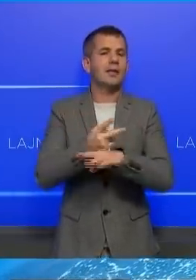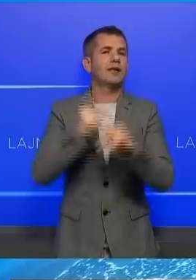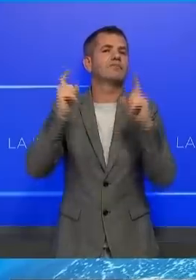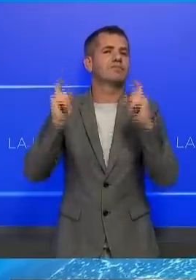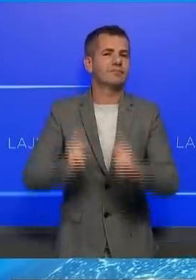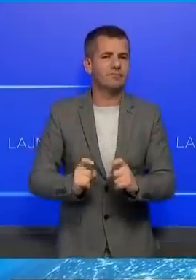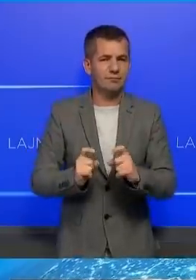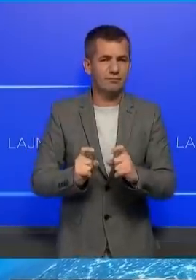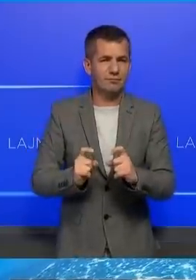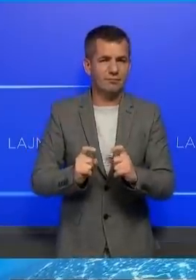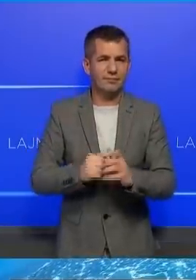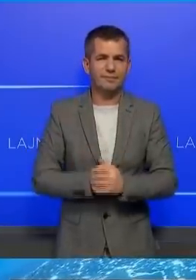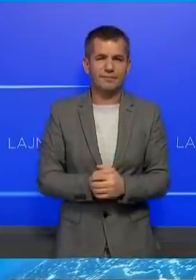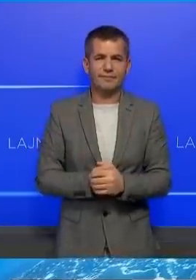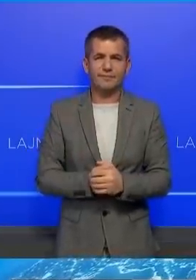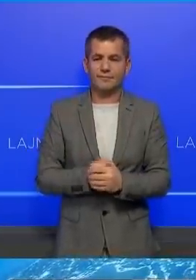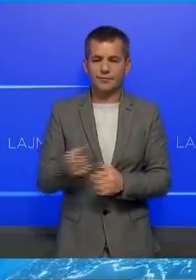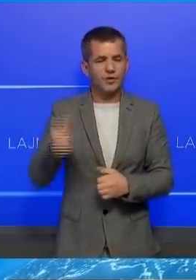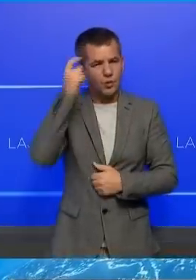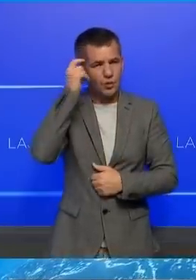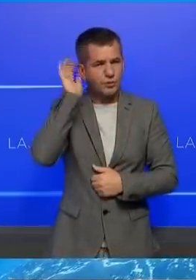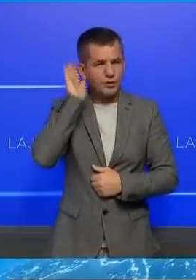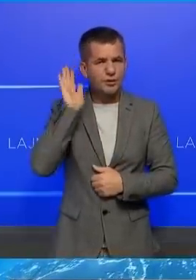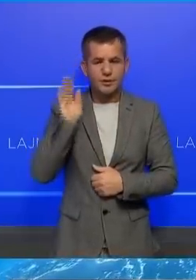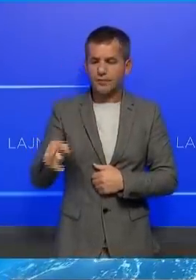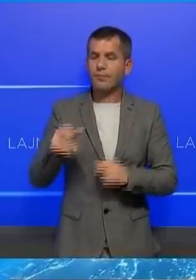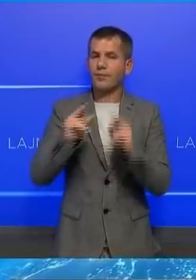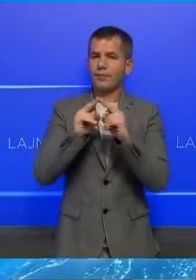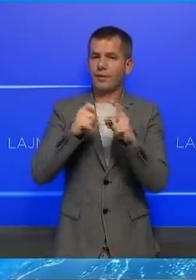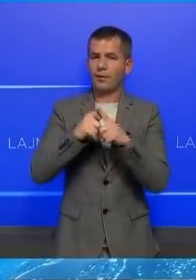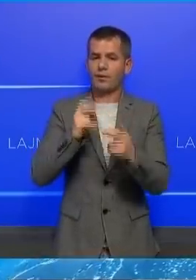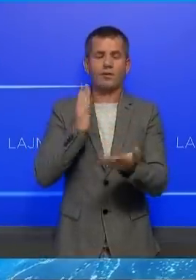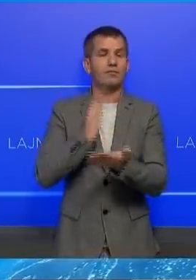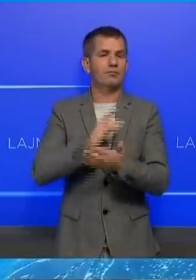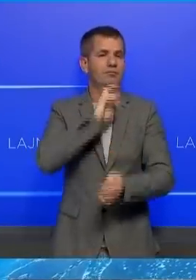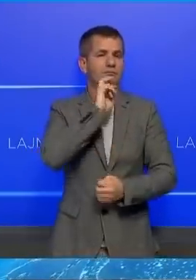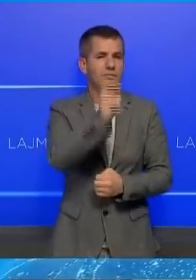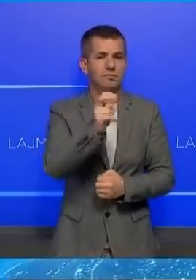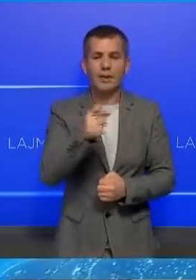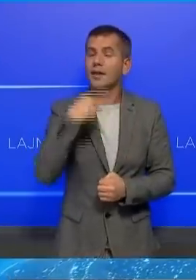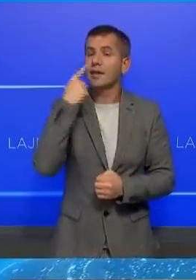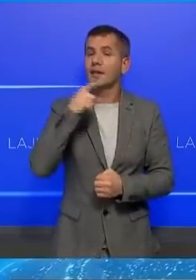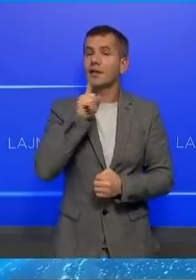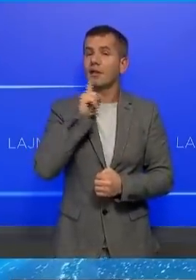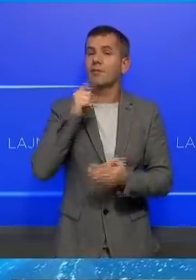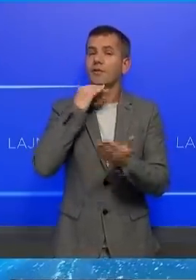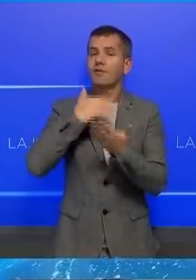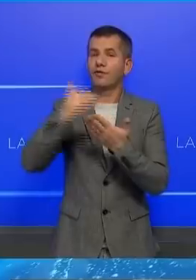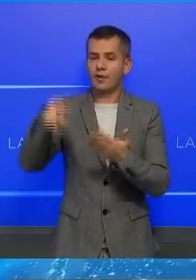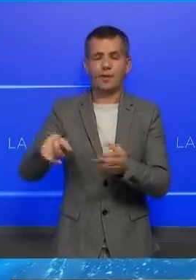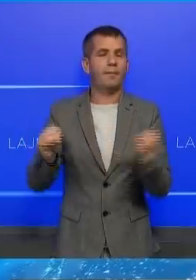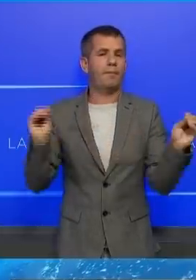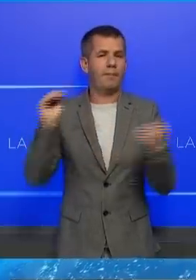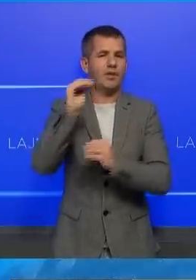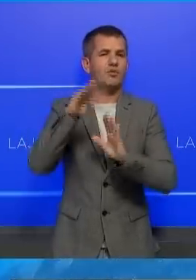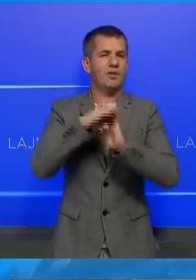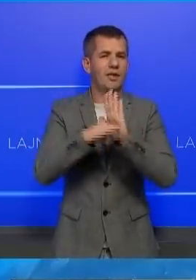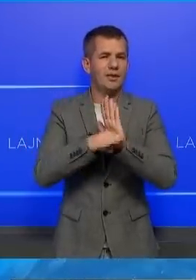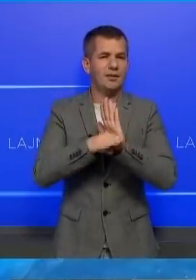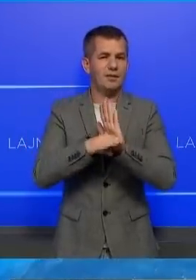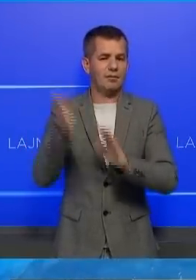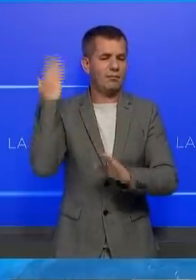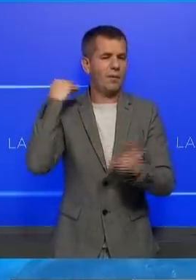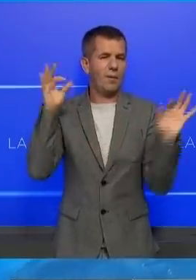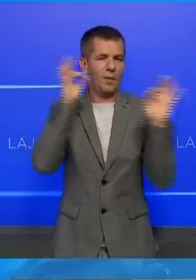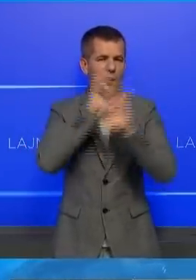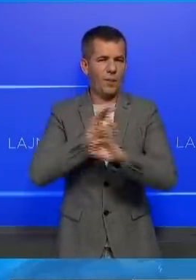me aksionet e fundit. E krejë ministri Kurti, duke ju përgjigjur Aradinejt, tha se në veri ka më shumë rende lishë të njëse kur